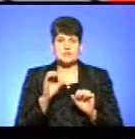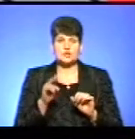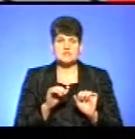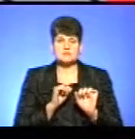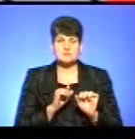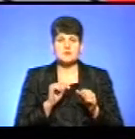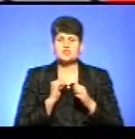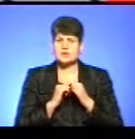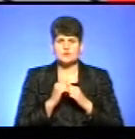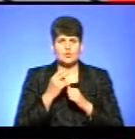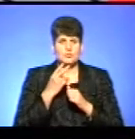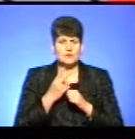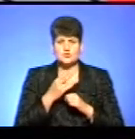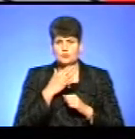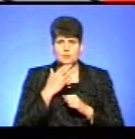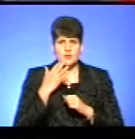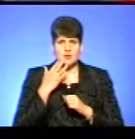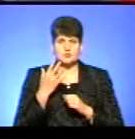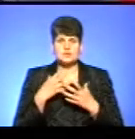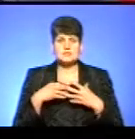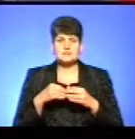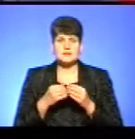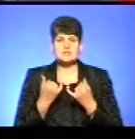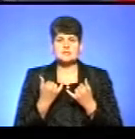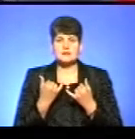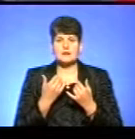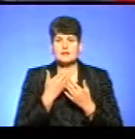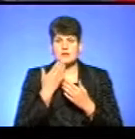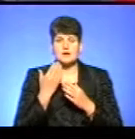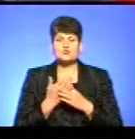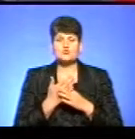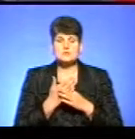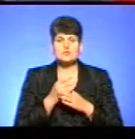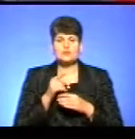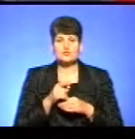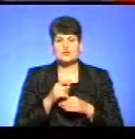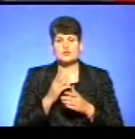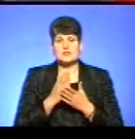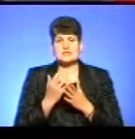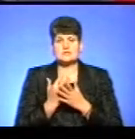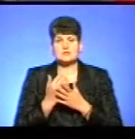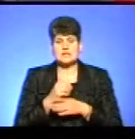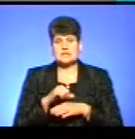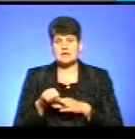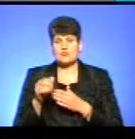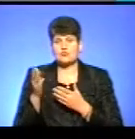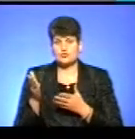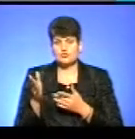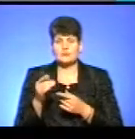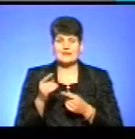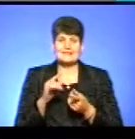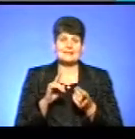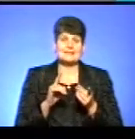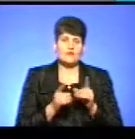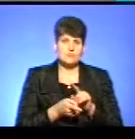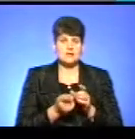тому що ми часто бачимо, багато сімей зараз не мають субсидії через те, що є заробітчані за кордоном. І навпаки щодо